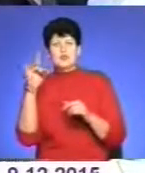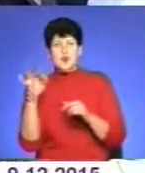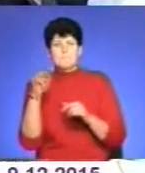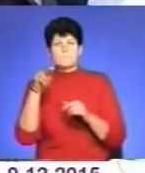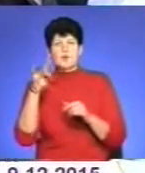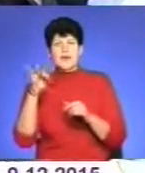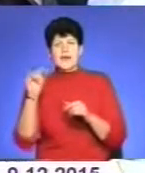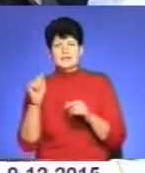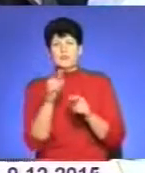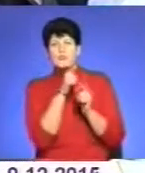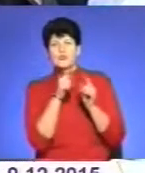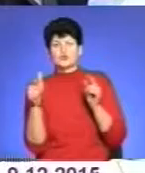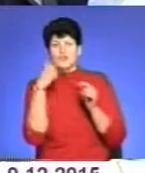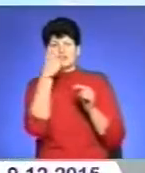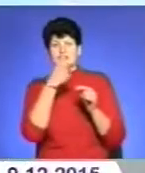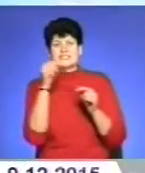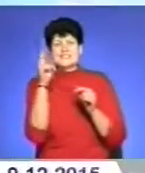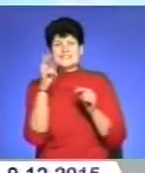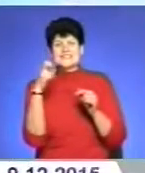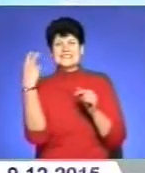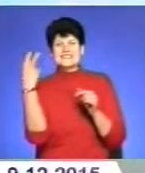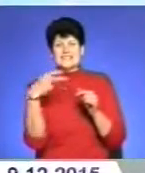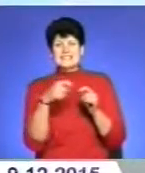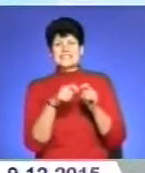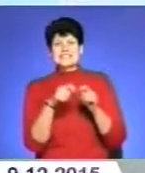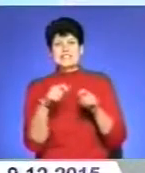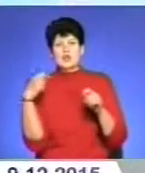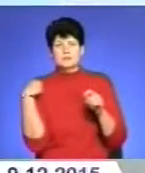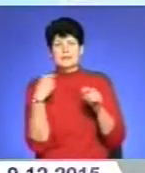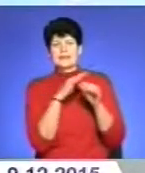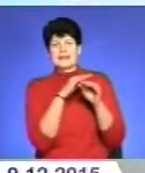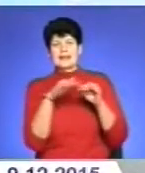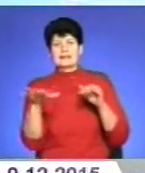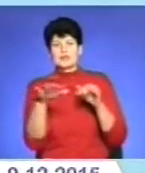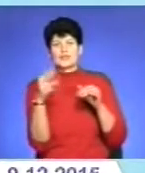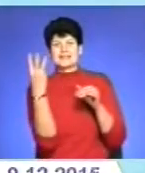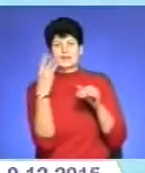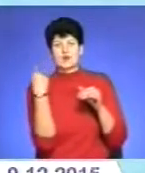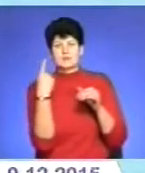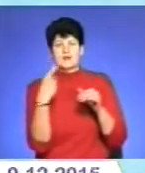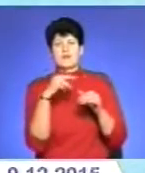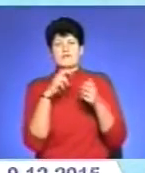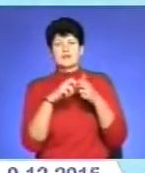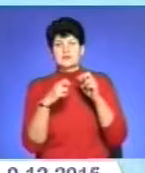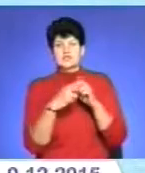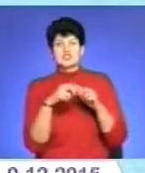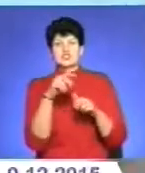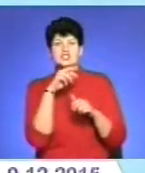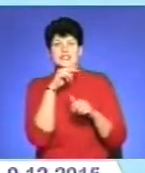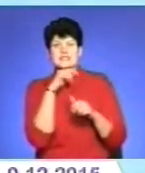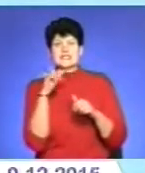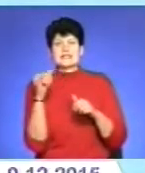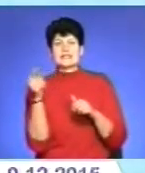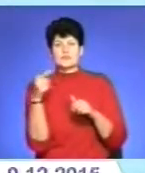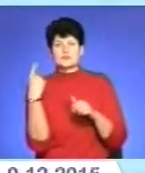споруд продовж річки у понад 220 кілометрів на території трьох областей – Івано-Франківської, Чернівецької та Тернопільської. Опорядники